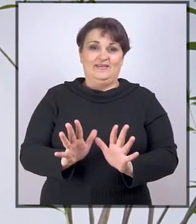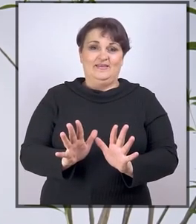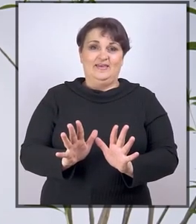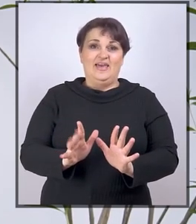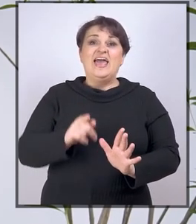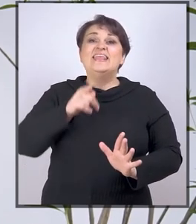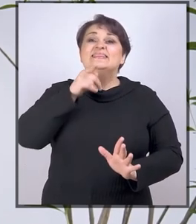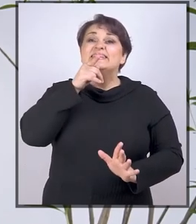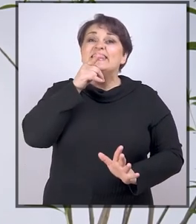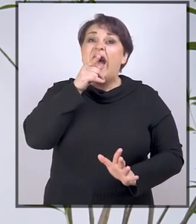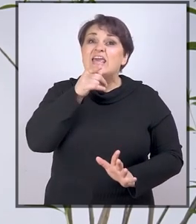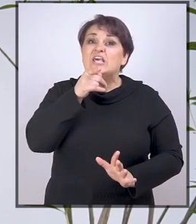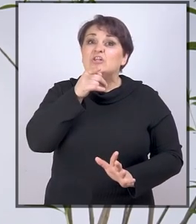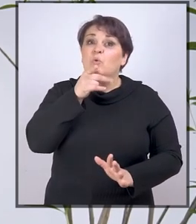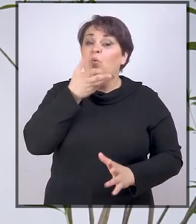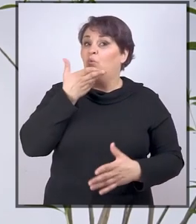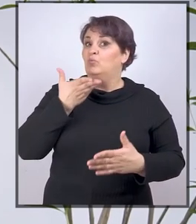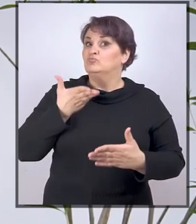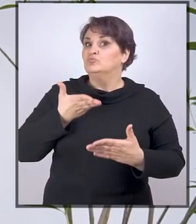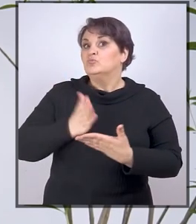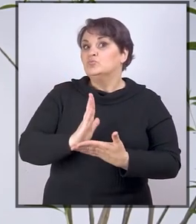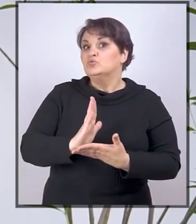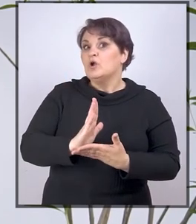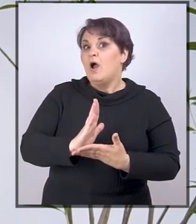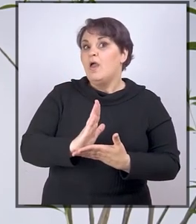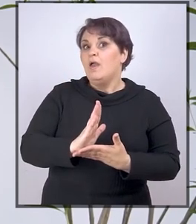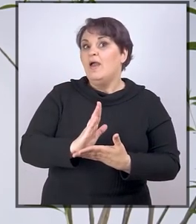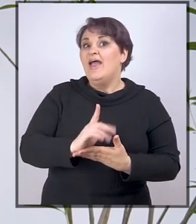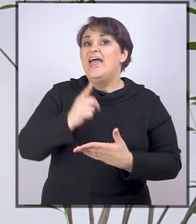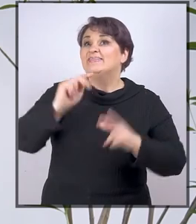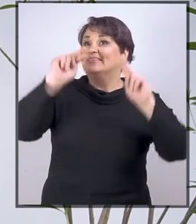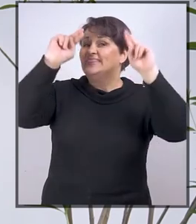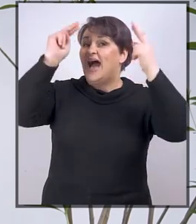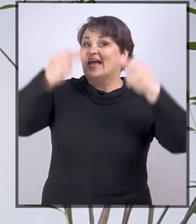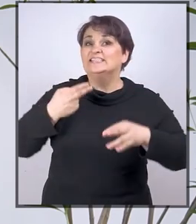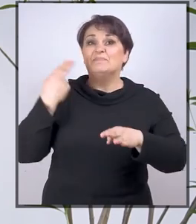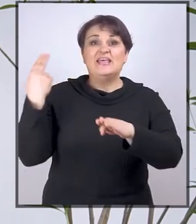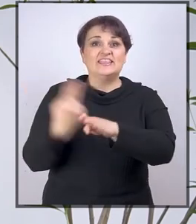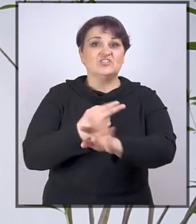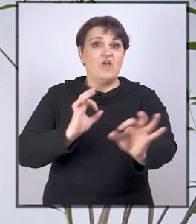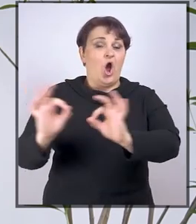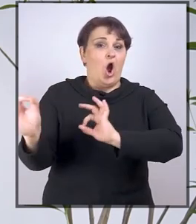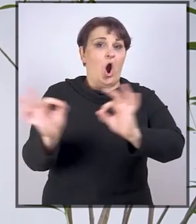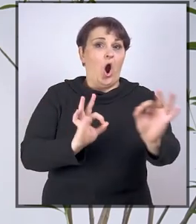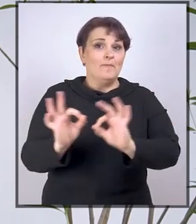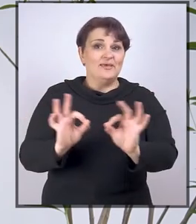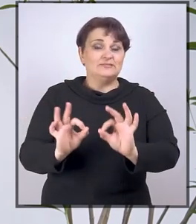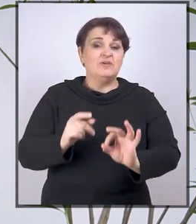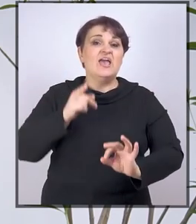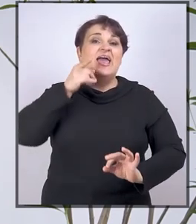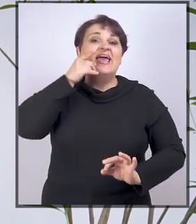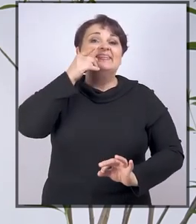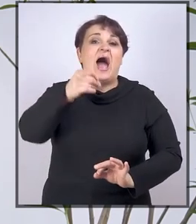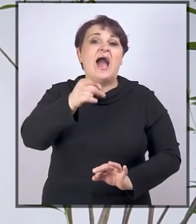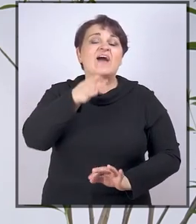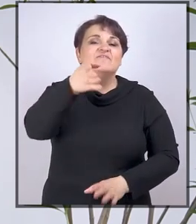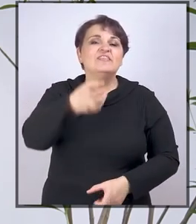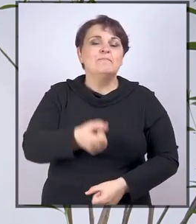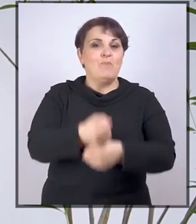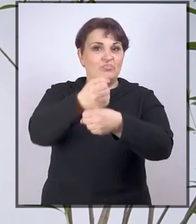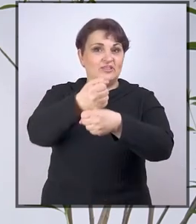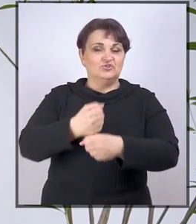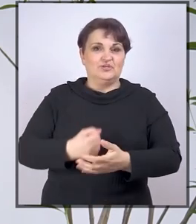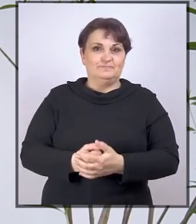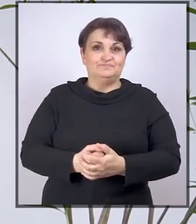da je to slučaj da sistem država obezbjeđuje taj